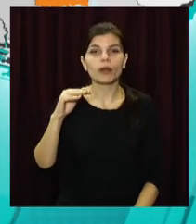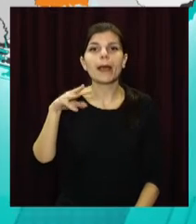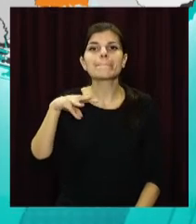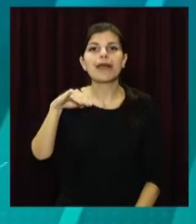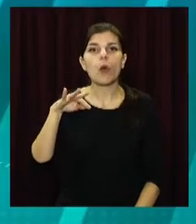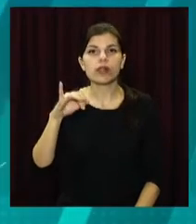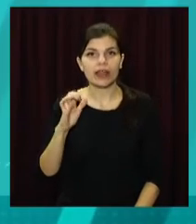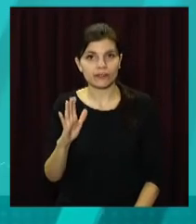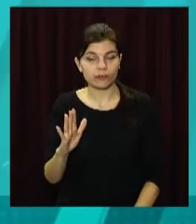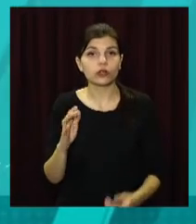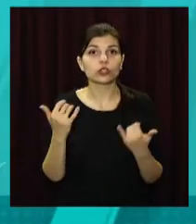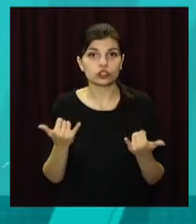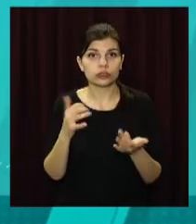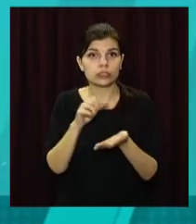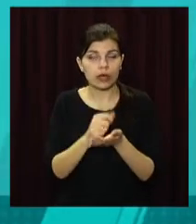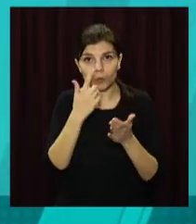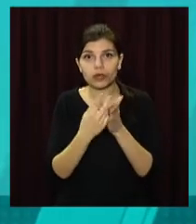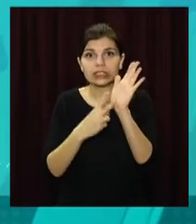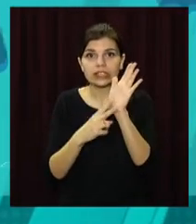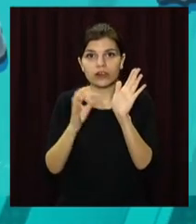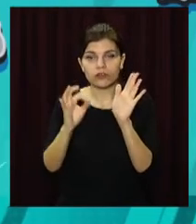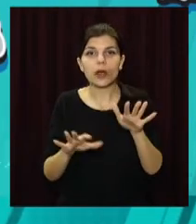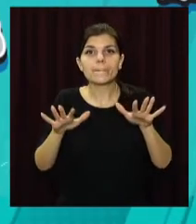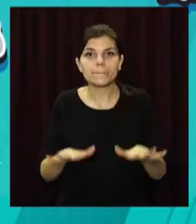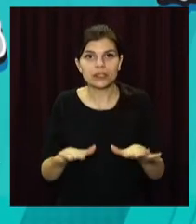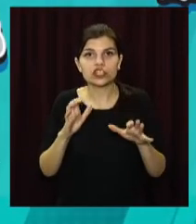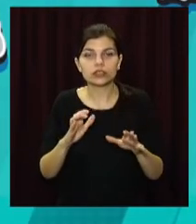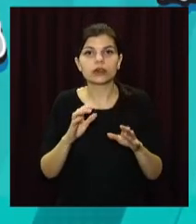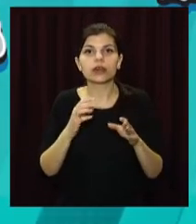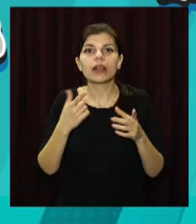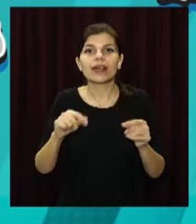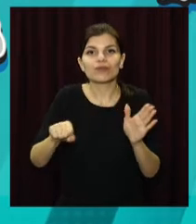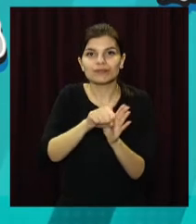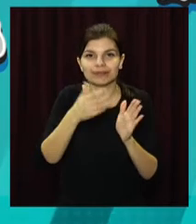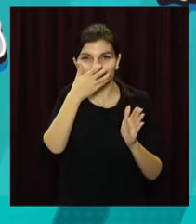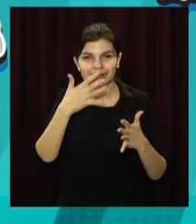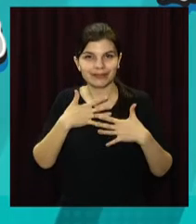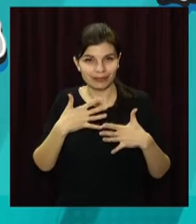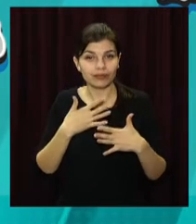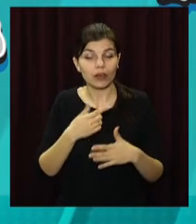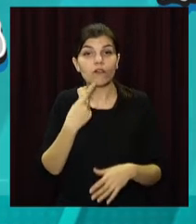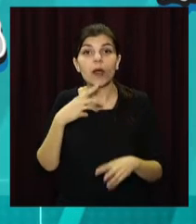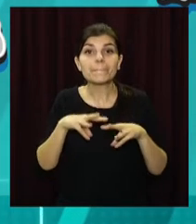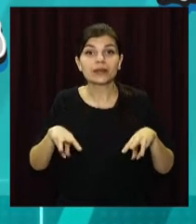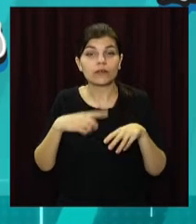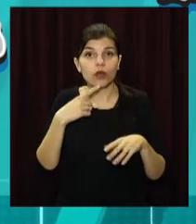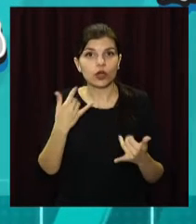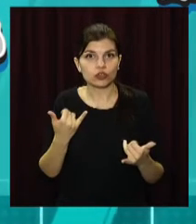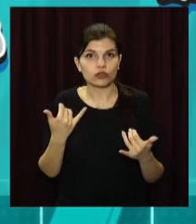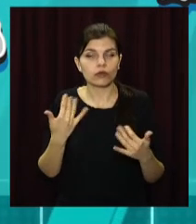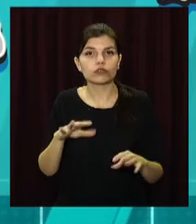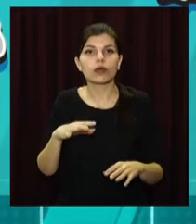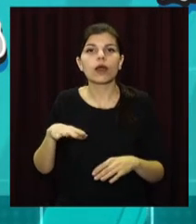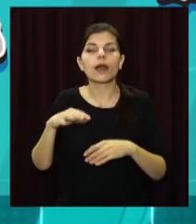областях на сьогодні зайняті понад 70% місць з підведеним киснем. За словами міністра, в країні зараз панують